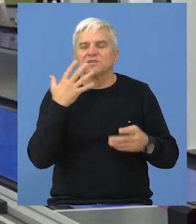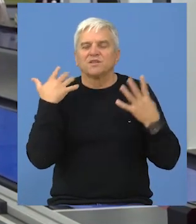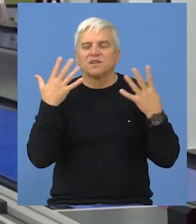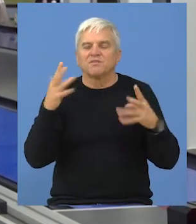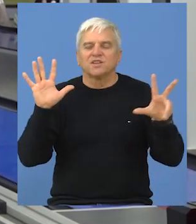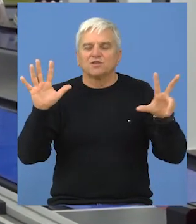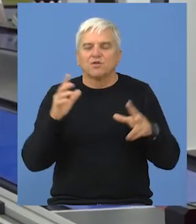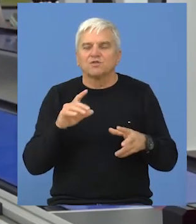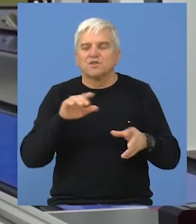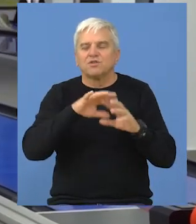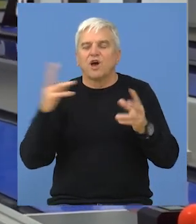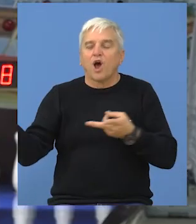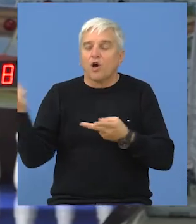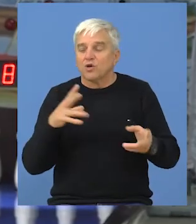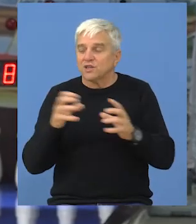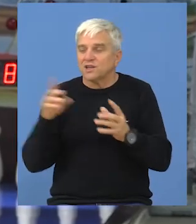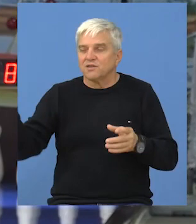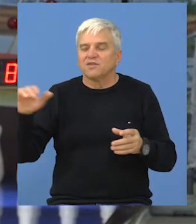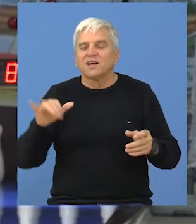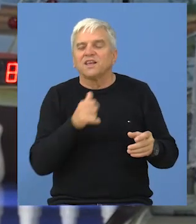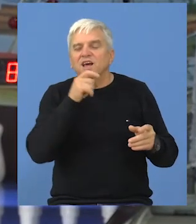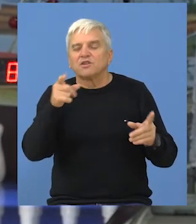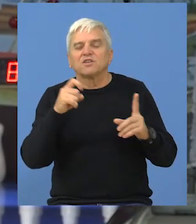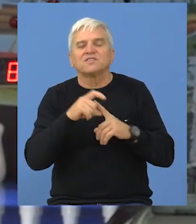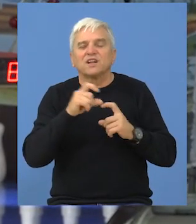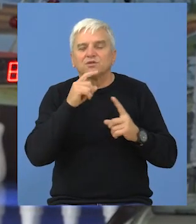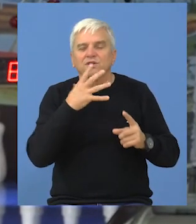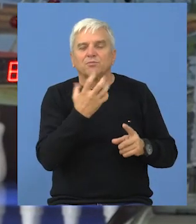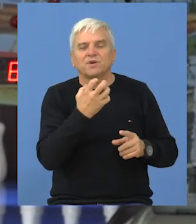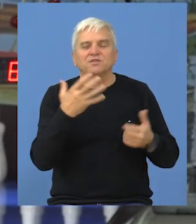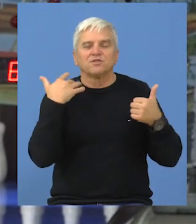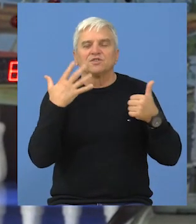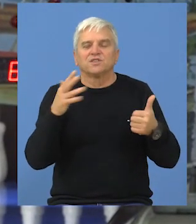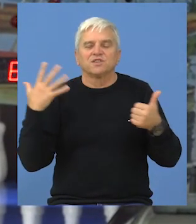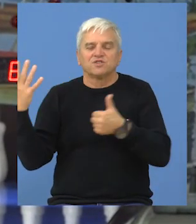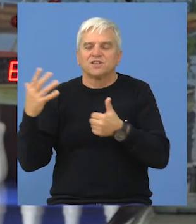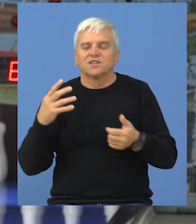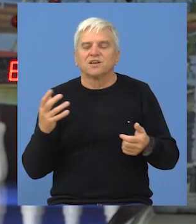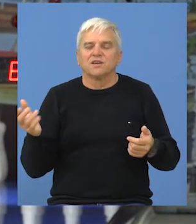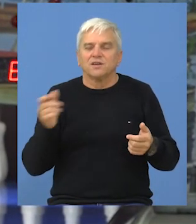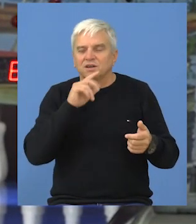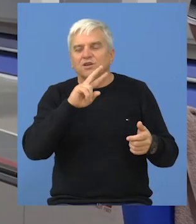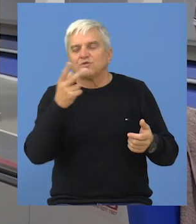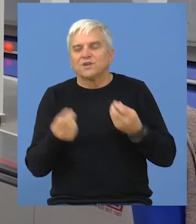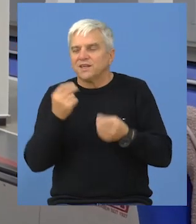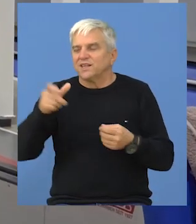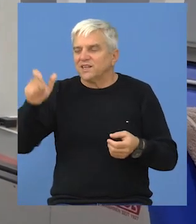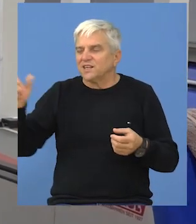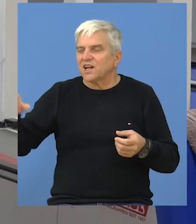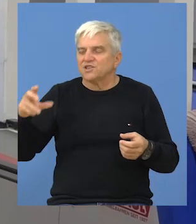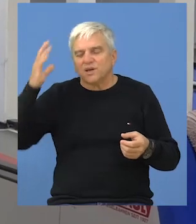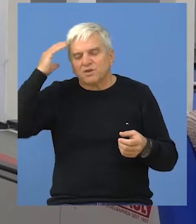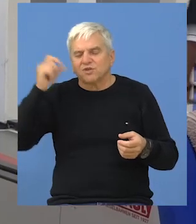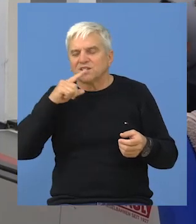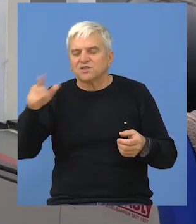598, a ugostujuću je ekipi Jaroslav Strakušek 566. Ostali igrači